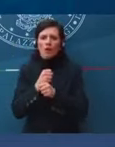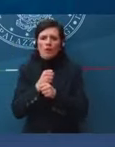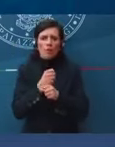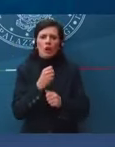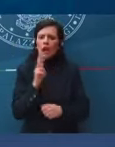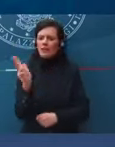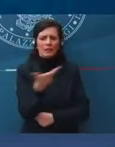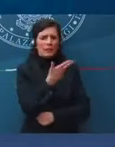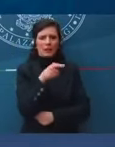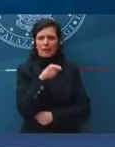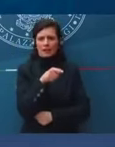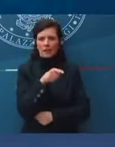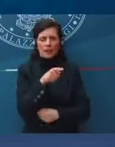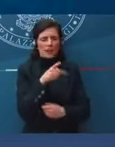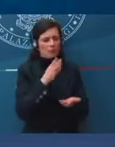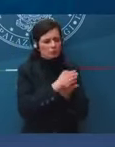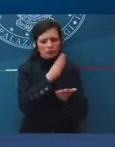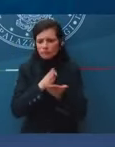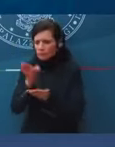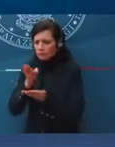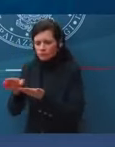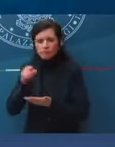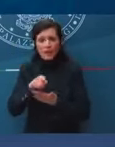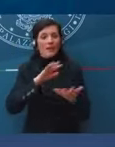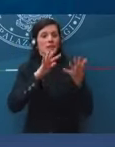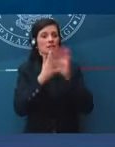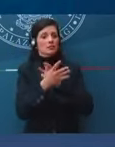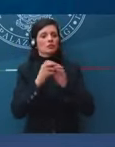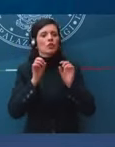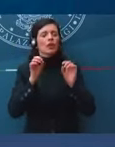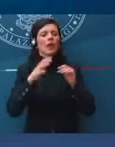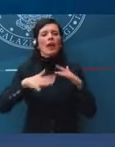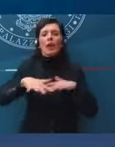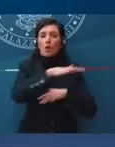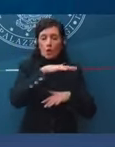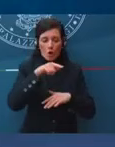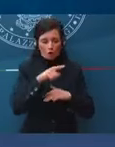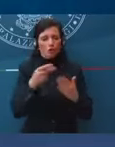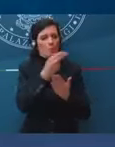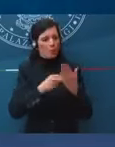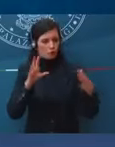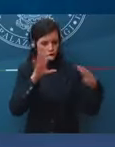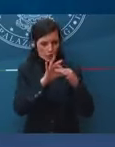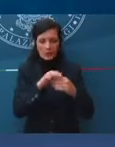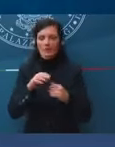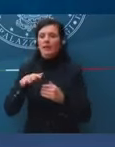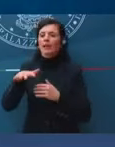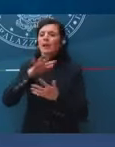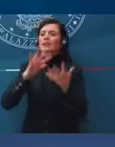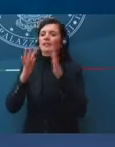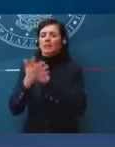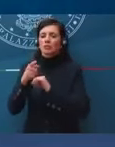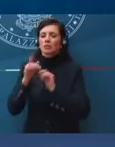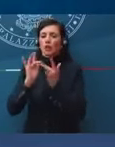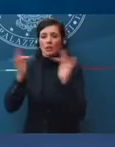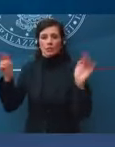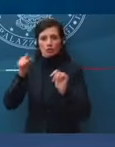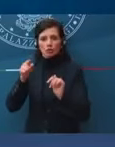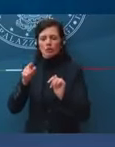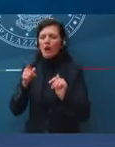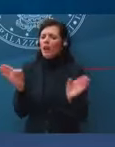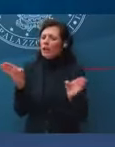fronti. Transizione ecologica e progetti collegati a quello. Transizione digitale che attraversa tutte le